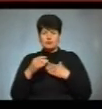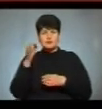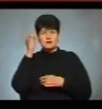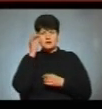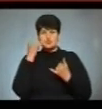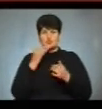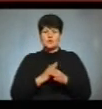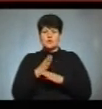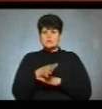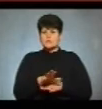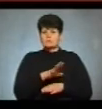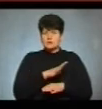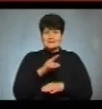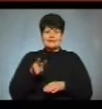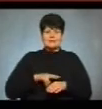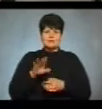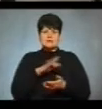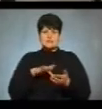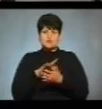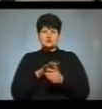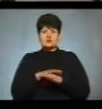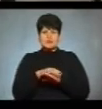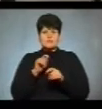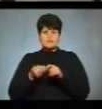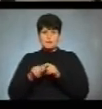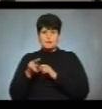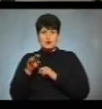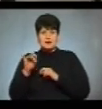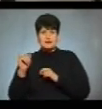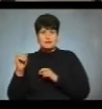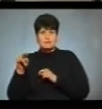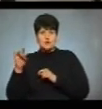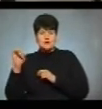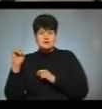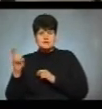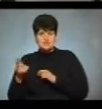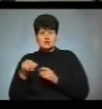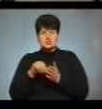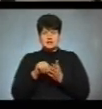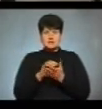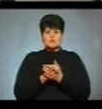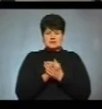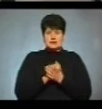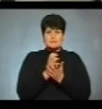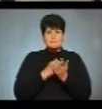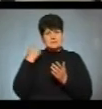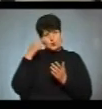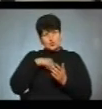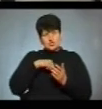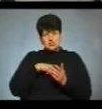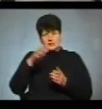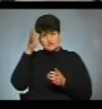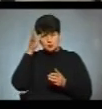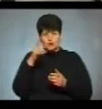сьогодні гостями студії були директор Центру суспільних досліджень «Поліс» Ігор Процик та член Асоціації соціологів України, кандидат психологічних наук,